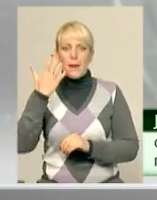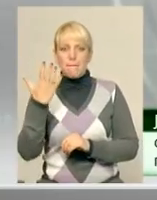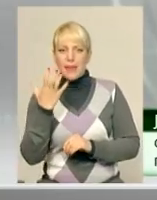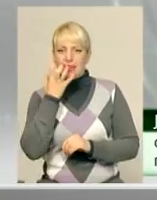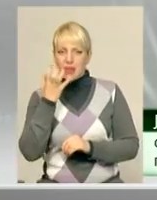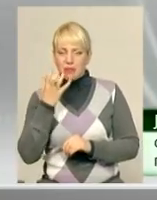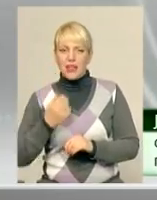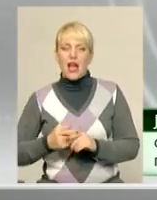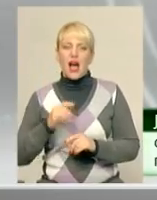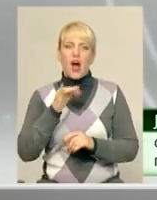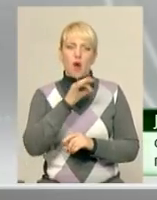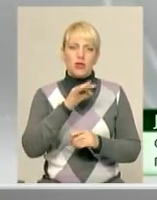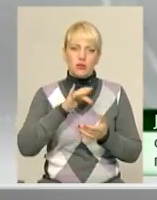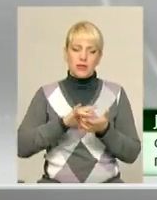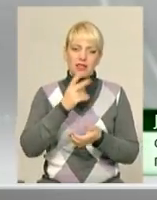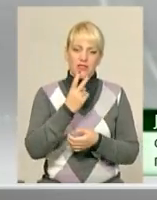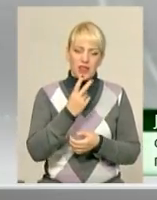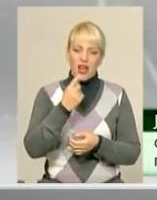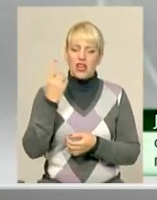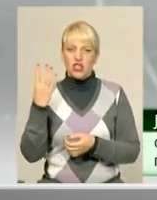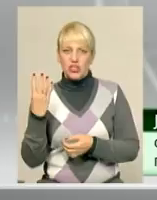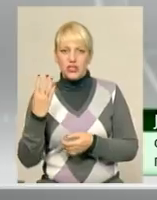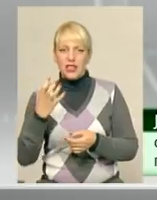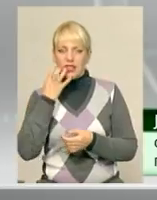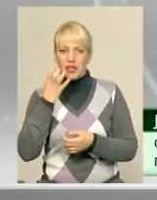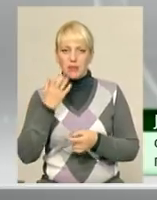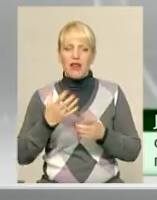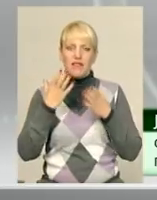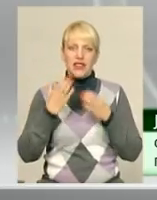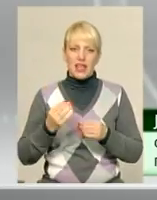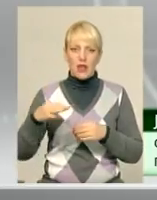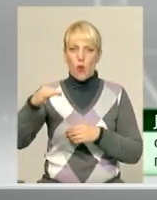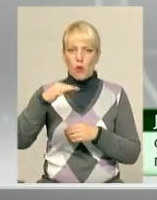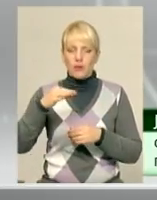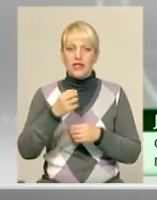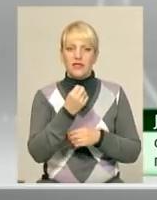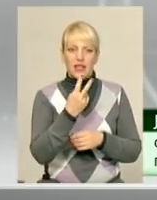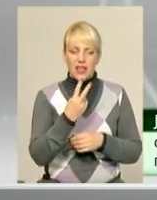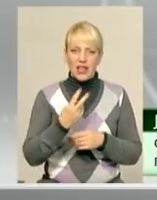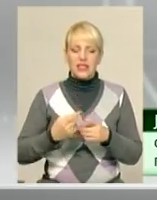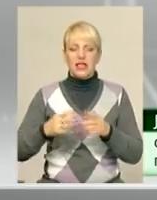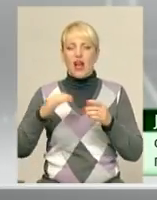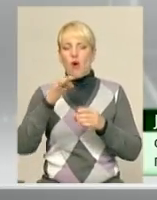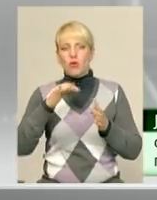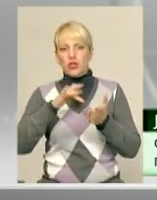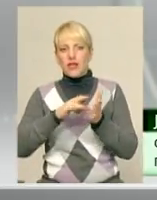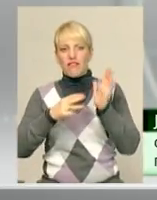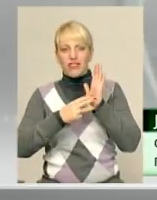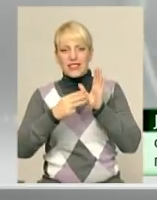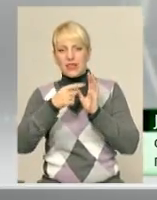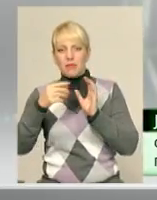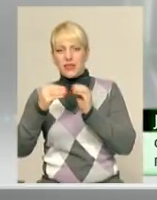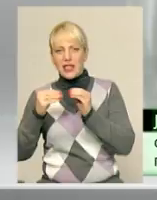центрі 2,4 тепла. Вдень по області 7,12, в обласному центрі 8,10 градусів тепла.